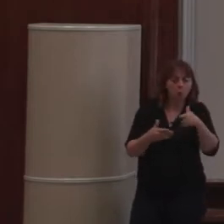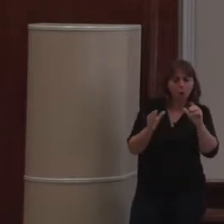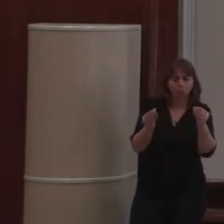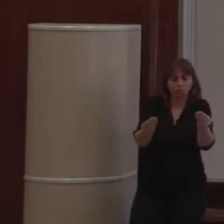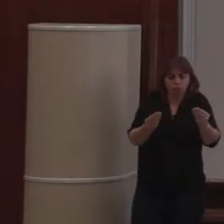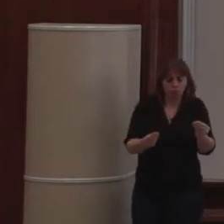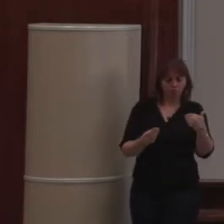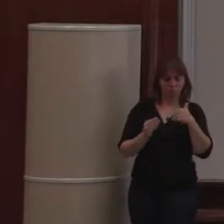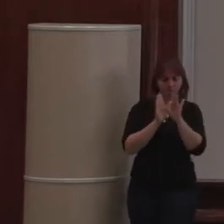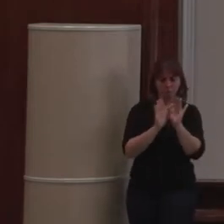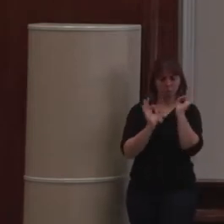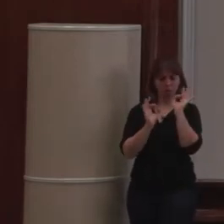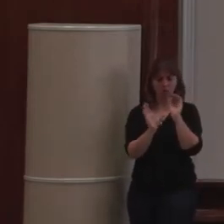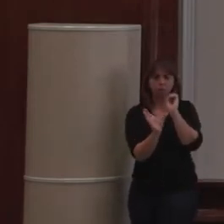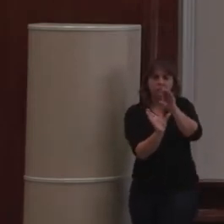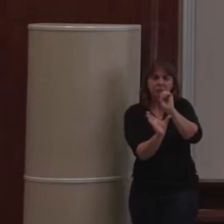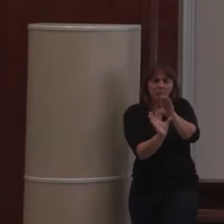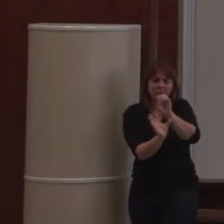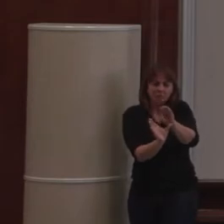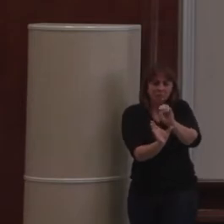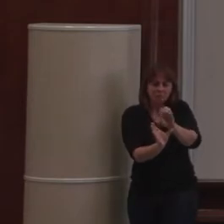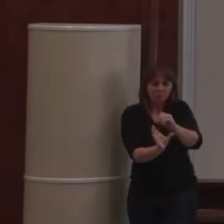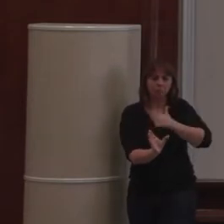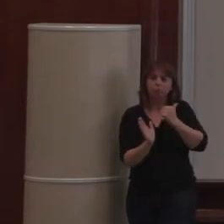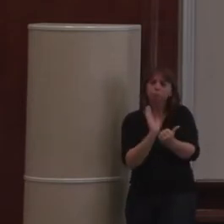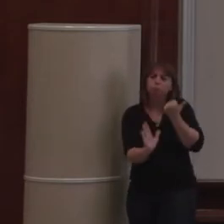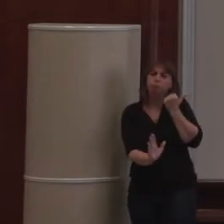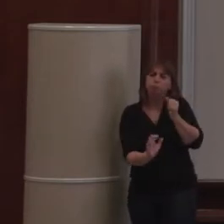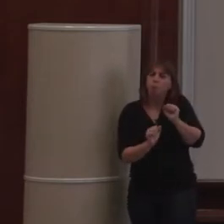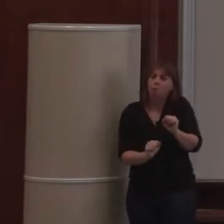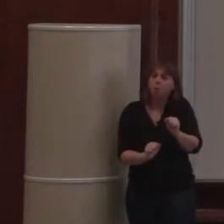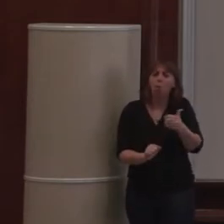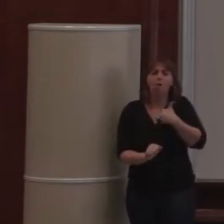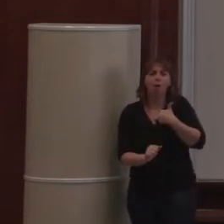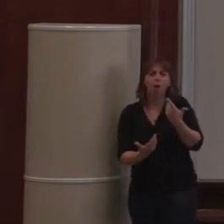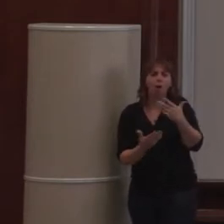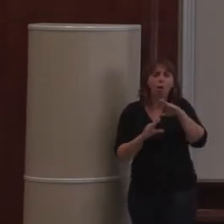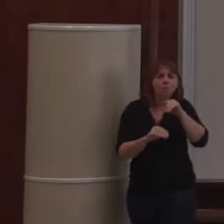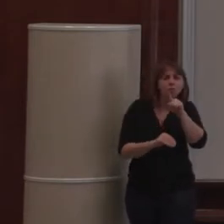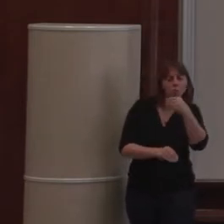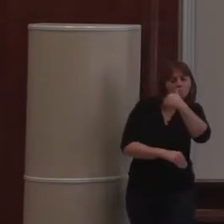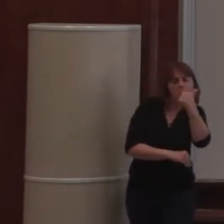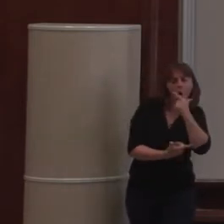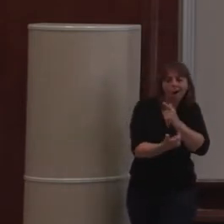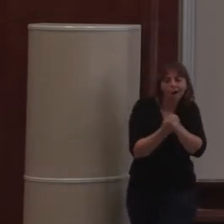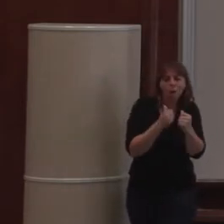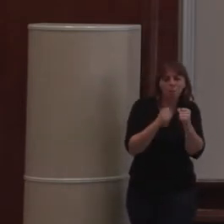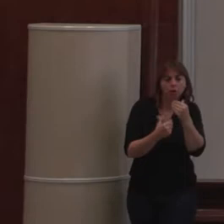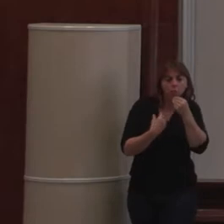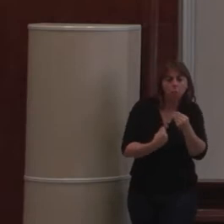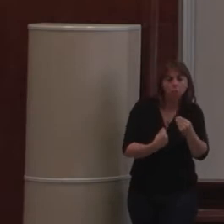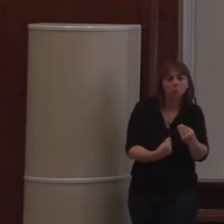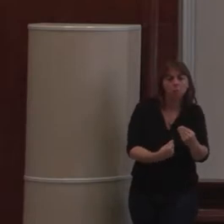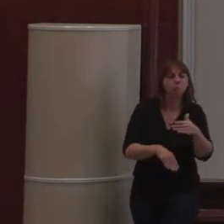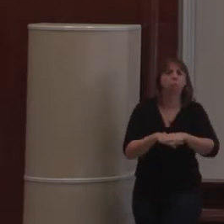des fonctionnalités de CMS moi-même. Comme ça, ça sera mieux. Ça sera plus à jour, plus moderne, etc. Ça ne marche pas, en fait. Parce